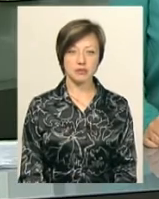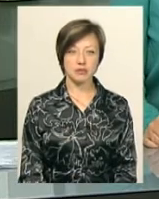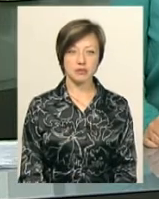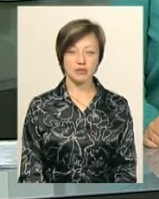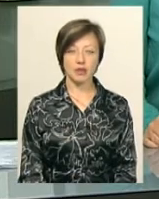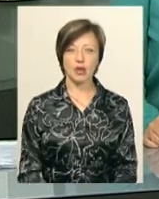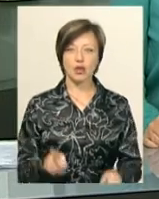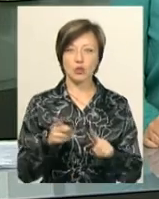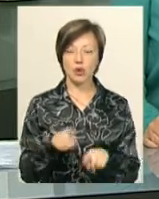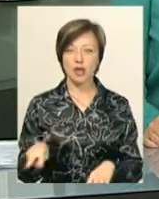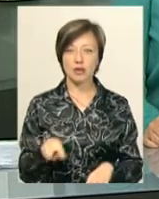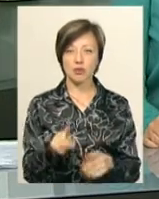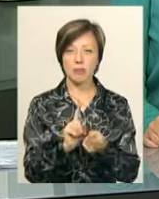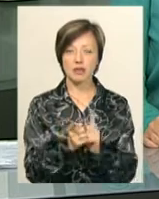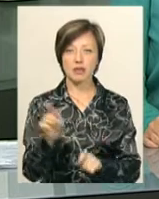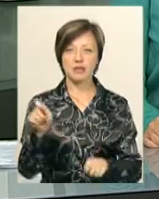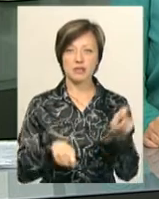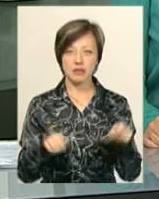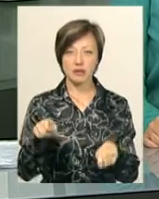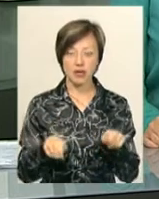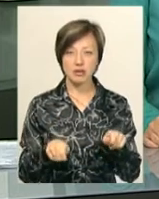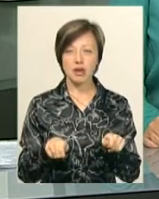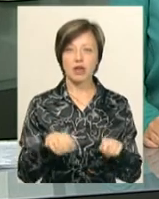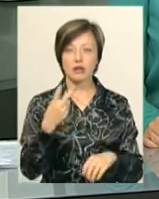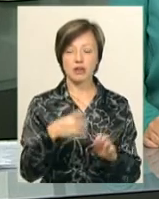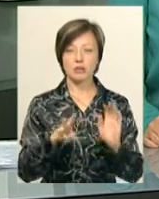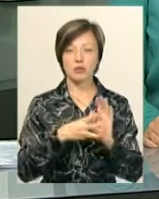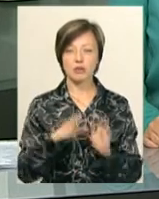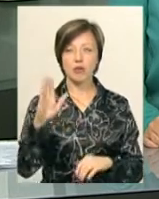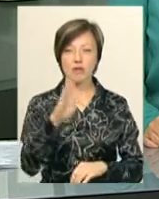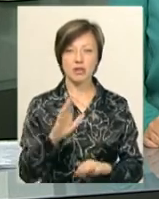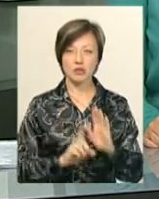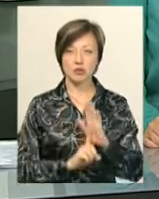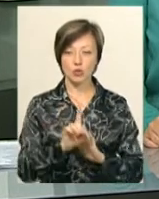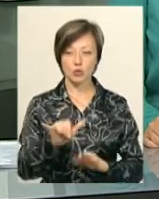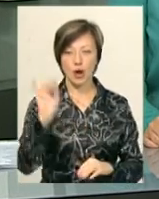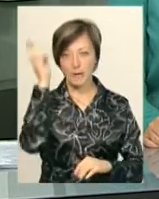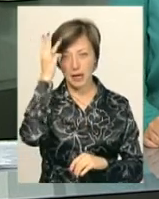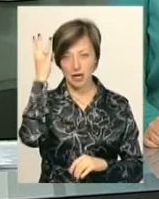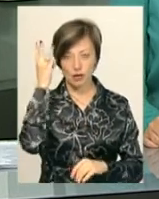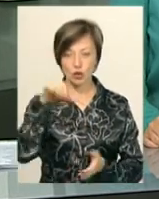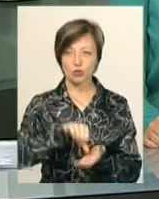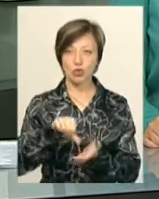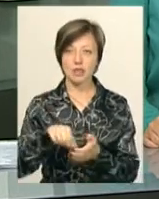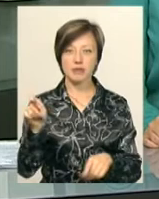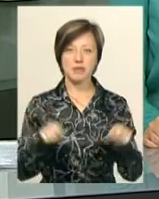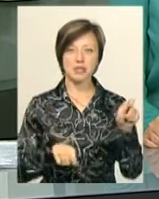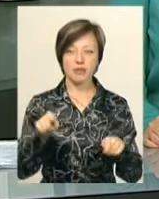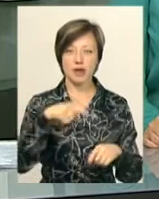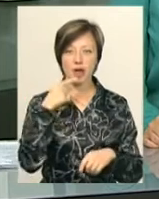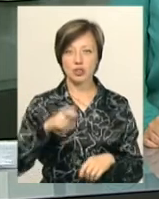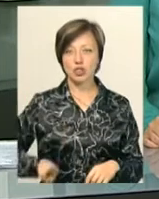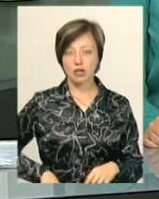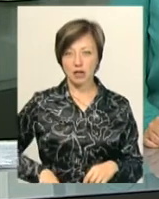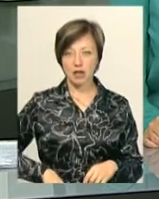Другий літературно-перекладацький фестиваль «Транслаторіум» 28 вересня стартує в Хмельницькому. Учасниками фестивалю, каже його